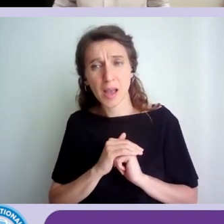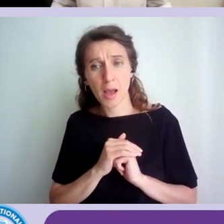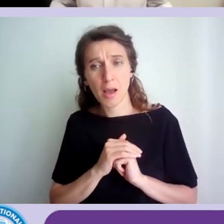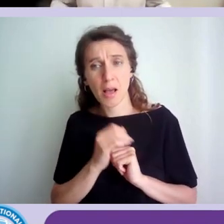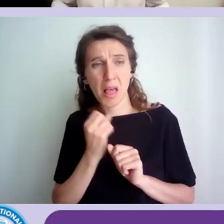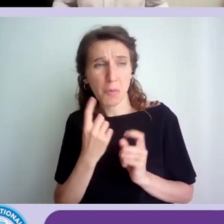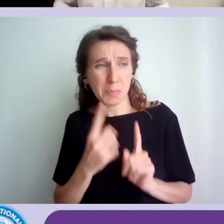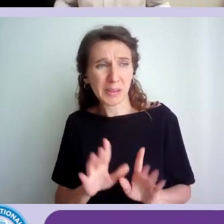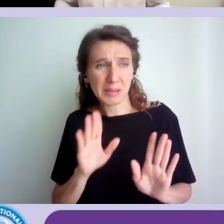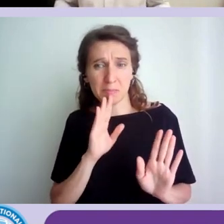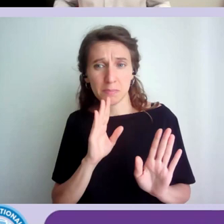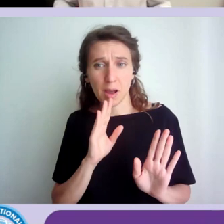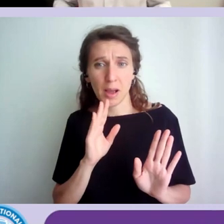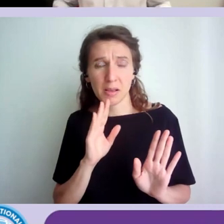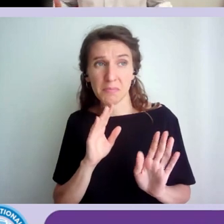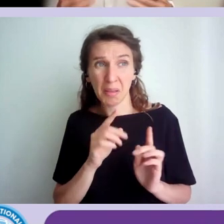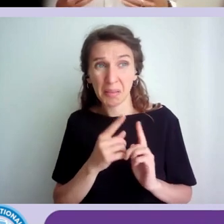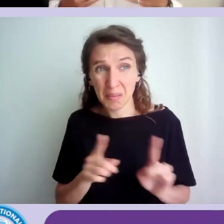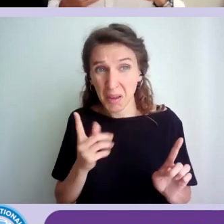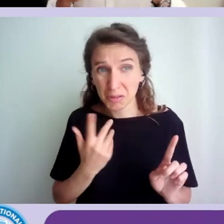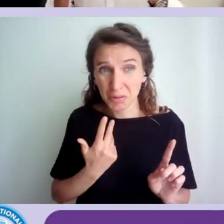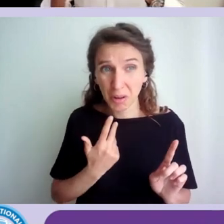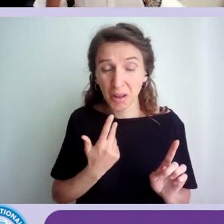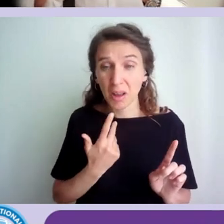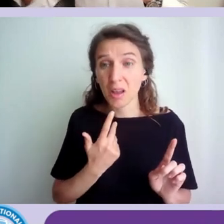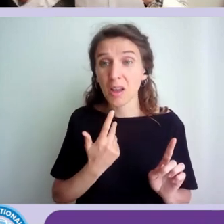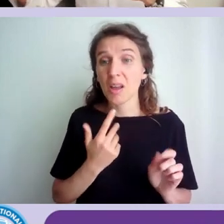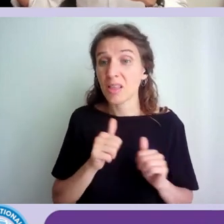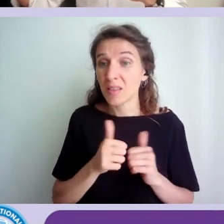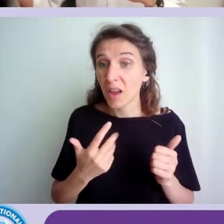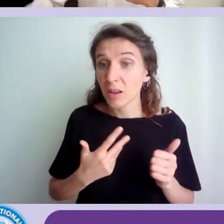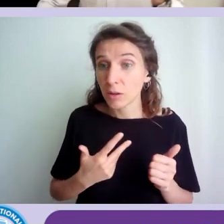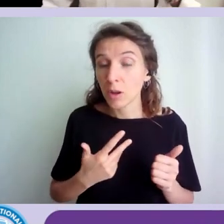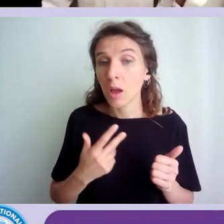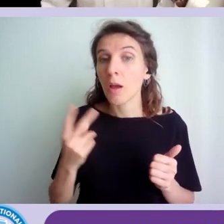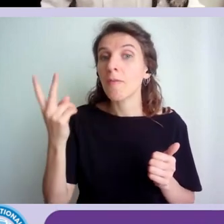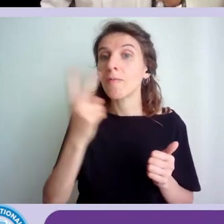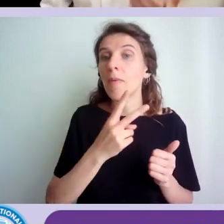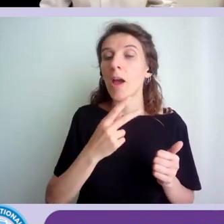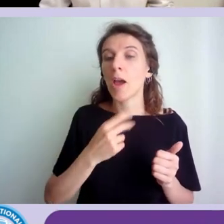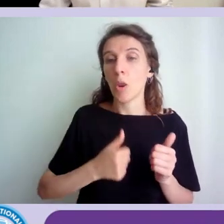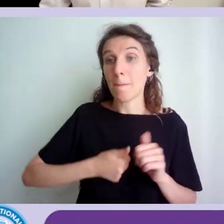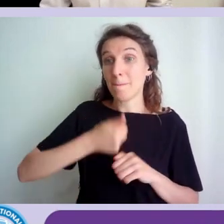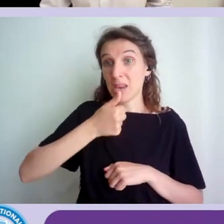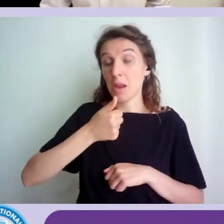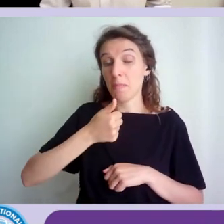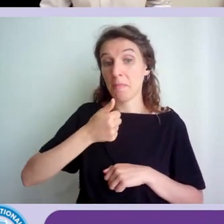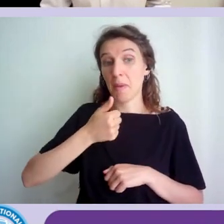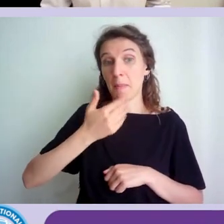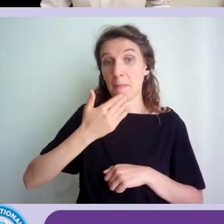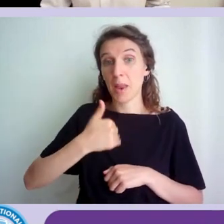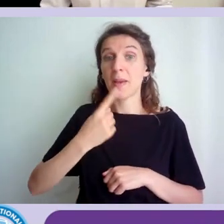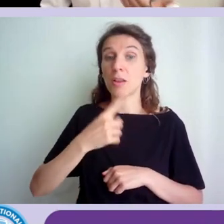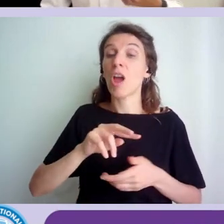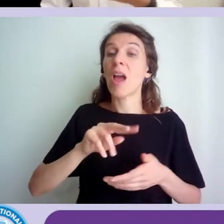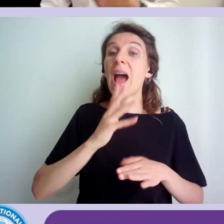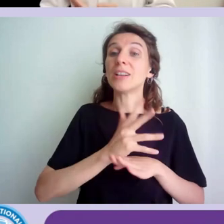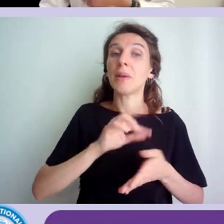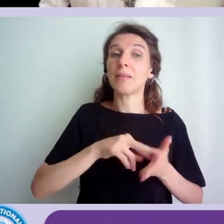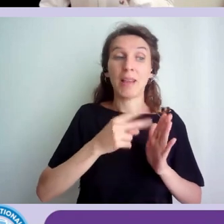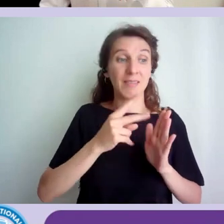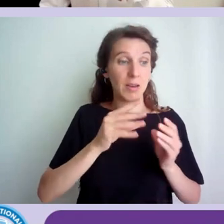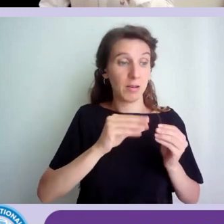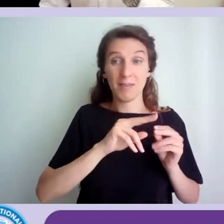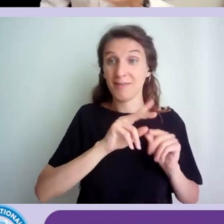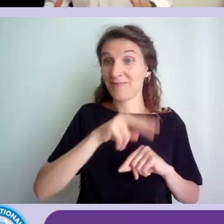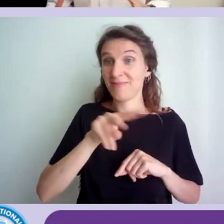Sono cose diverse? In realtà sono cose che lavorano in sequenza, cioè prima dobbiamo assicurare l'accessibilità tecnica e